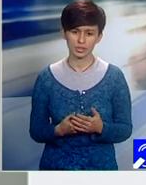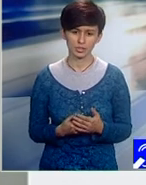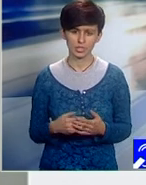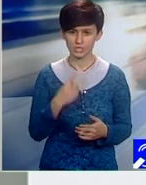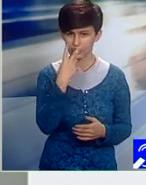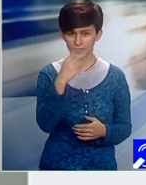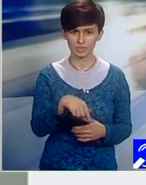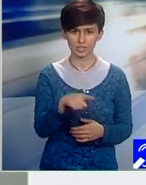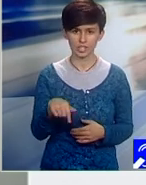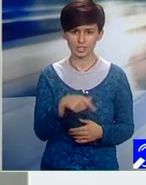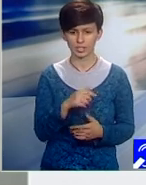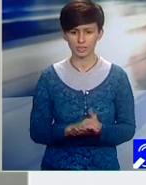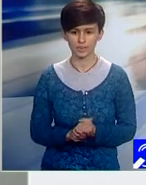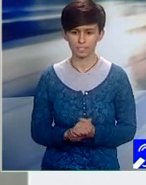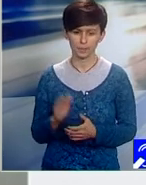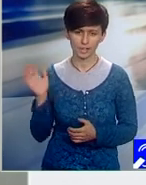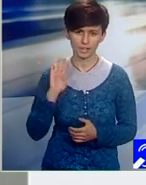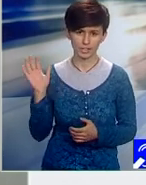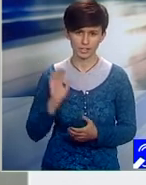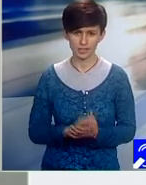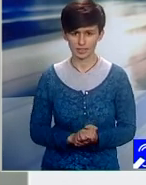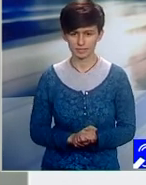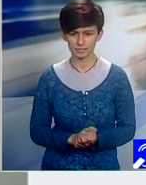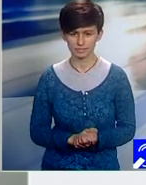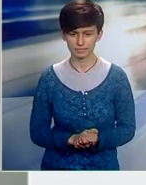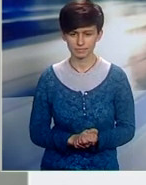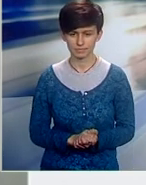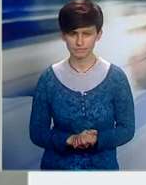ne-ați urmărit. Sunt Luminita Puldacotuțiu, vă doresc toate cele bune!